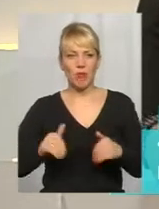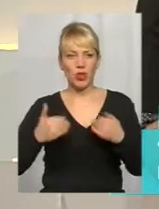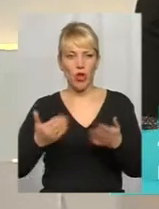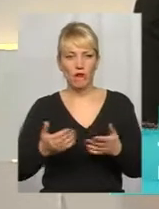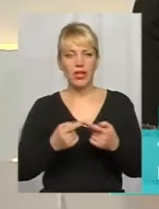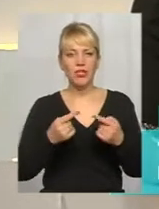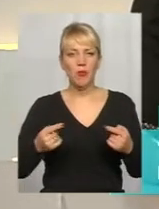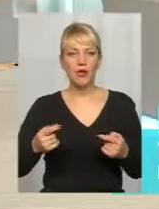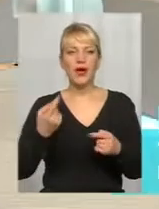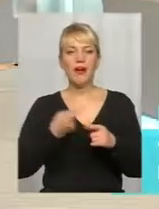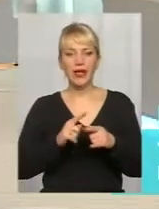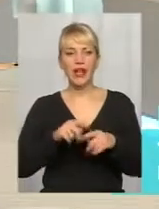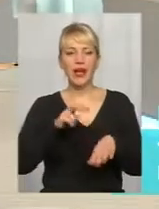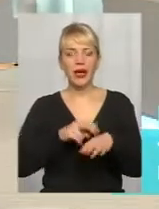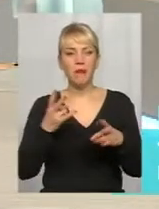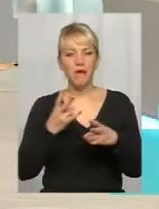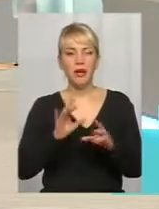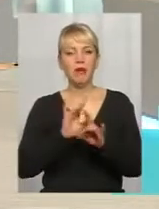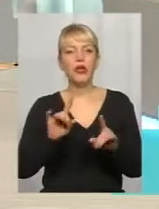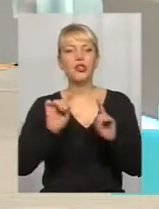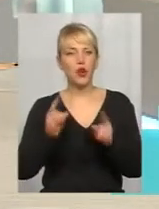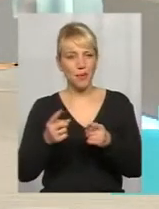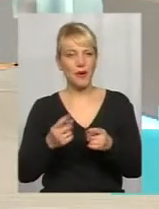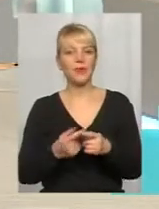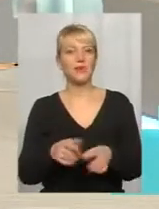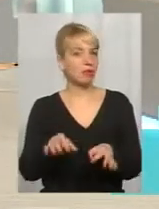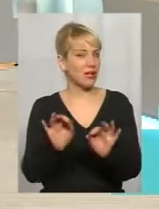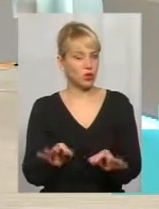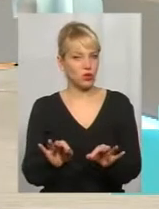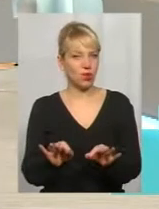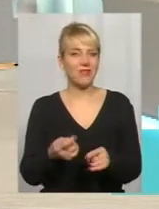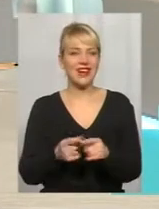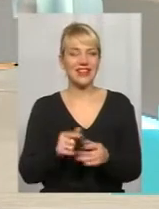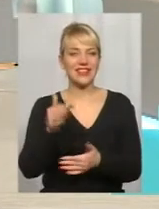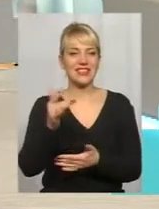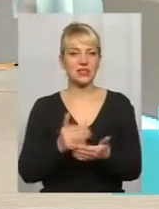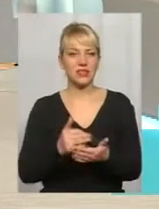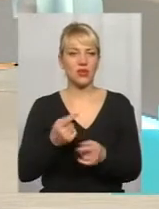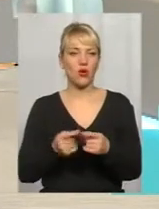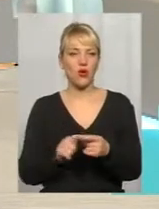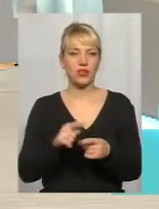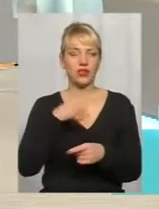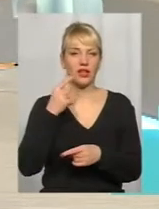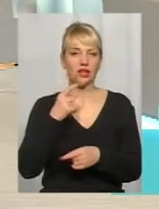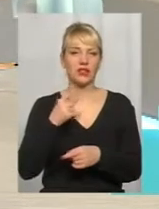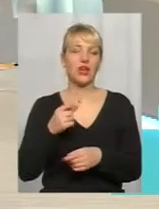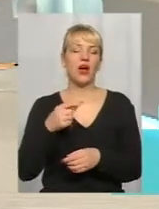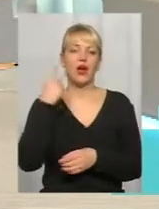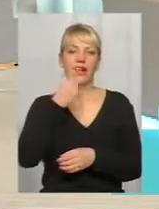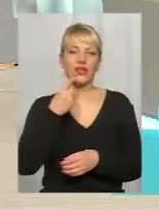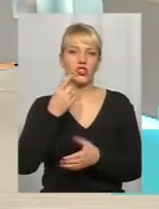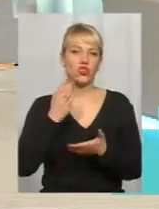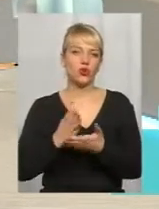список, то він може пояснити, чому, так? безусловно. І треба в нього запитати. Этот список, он говорит, речь идет